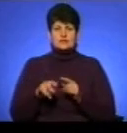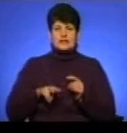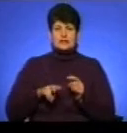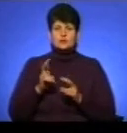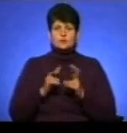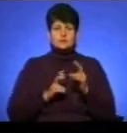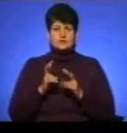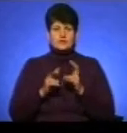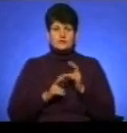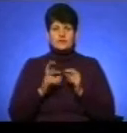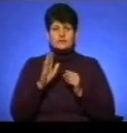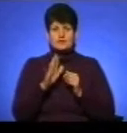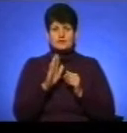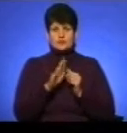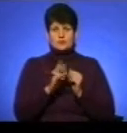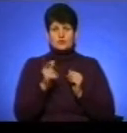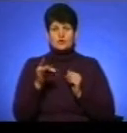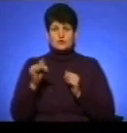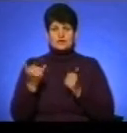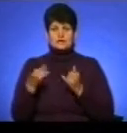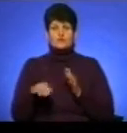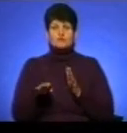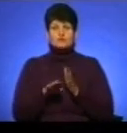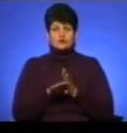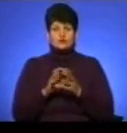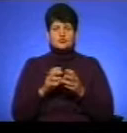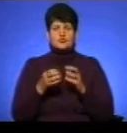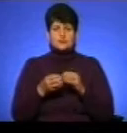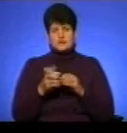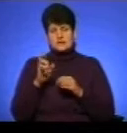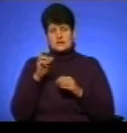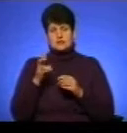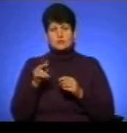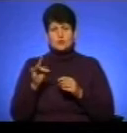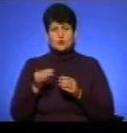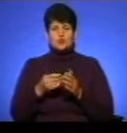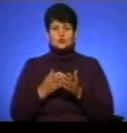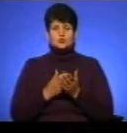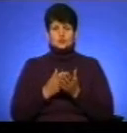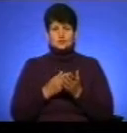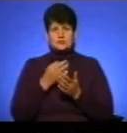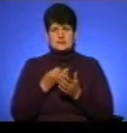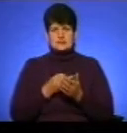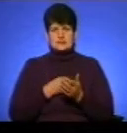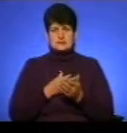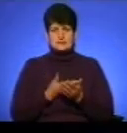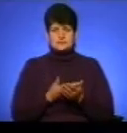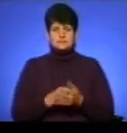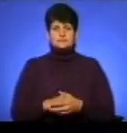підприємства Володимир Гросуляк зараз у відпустці. Щодо висновку Держпродспоживслужби Віктор Кіслевський нам сказав таке.